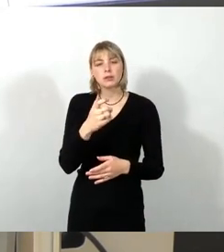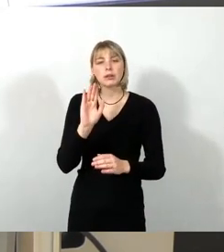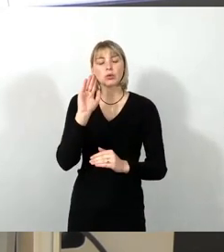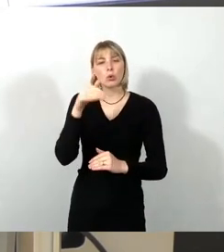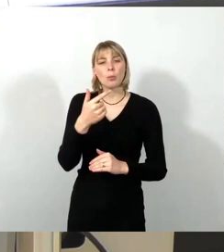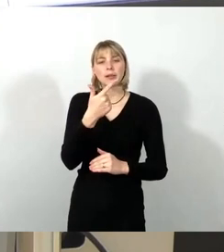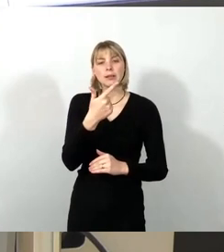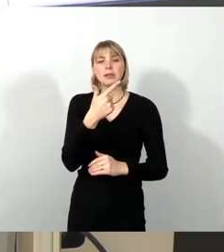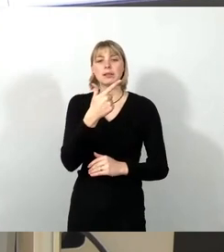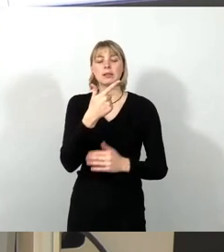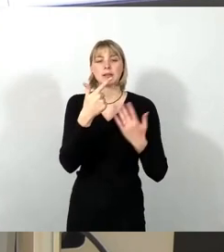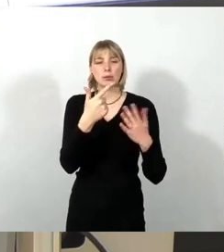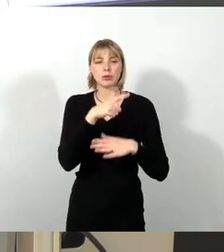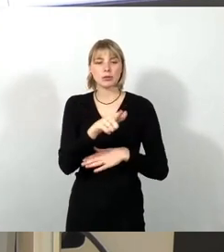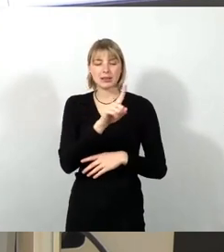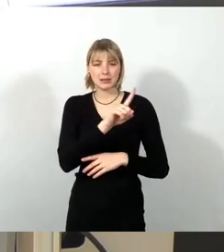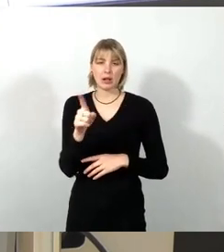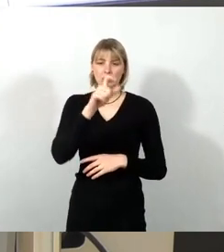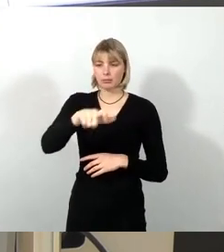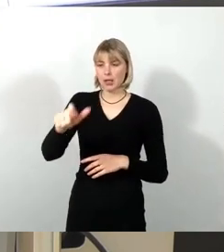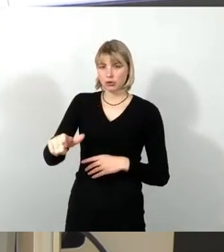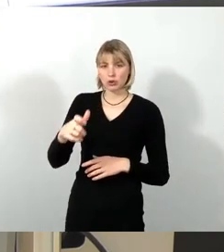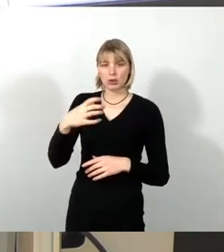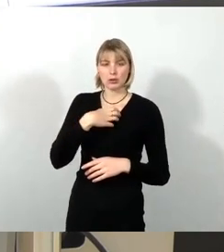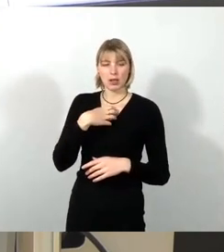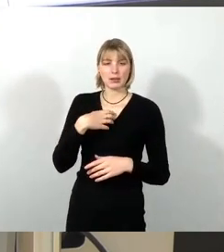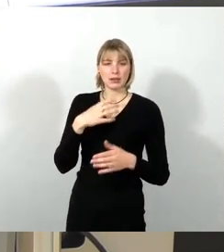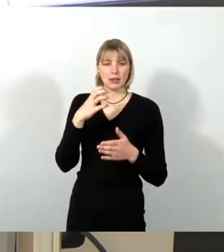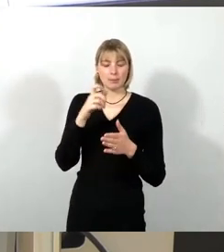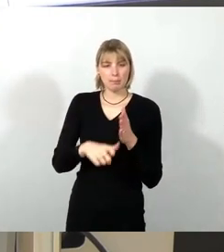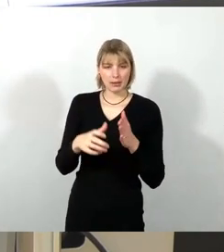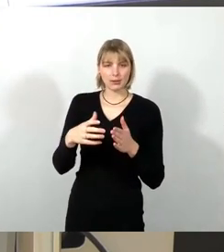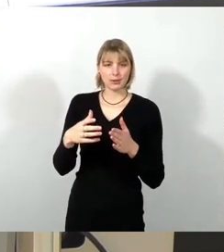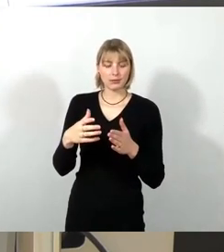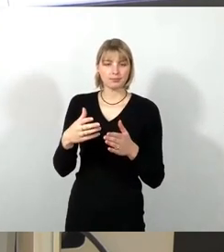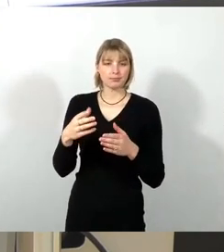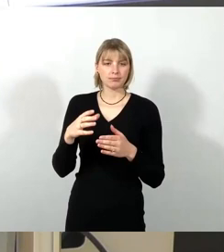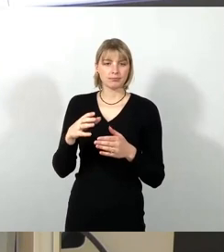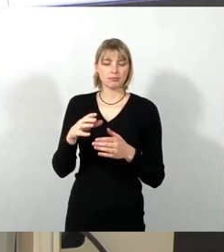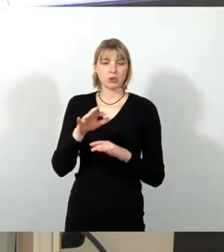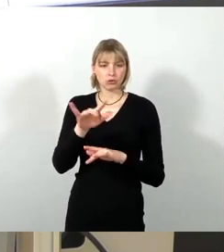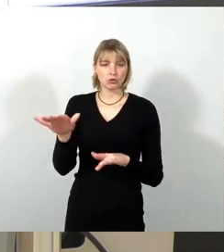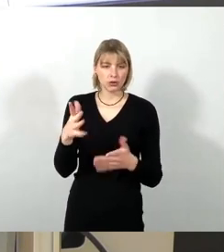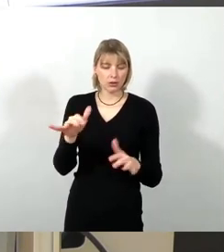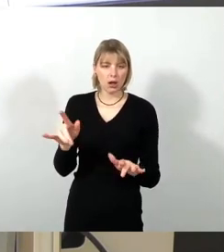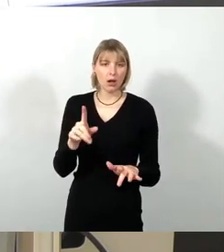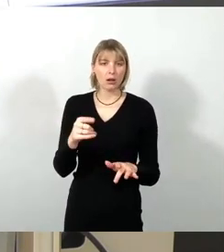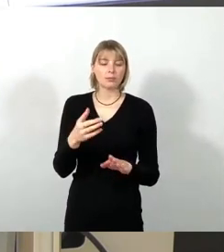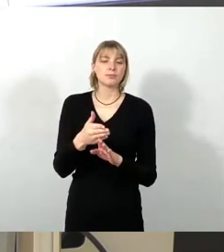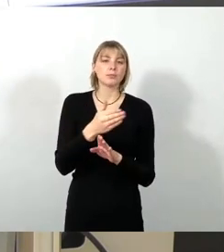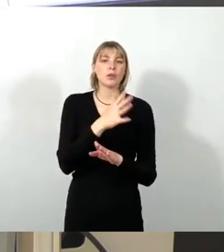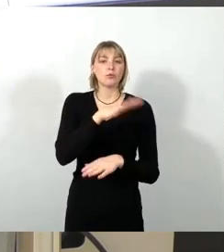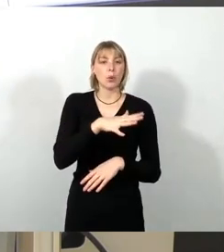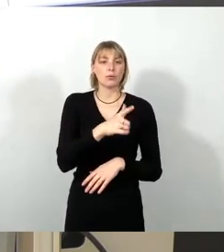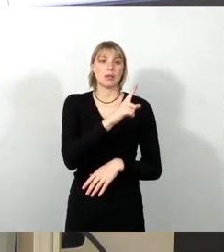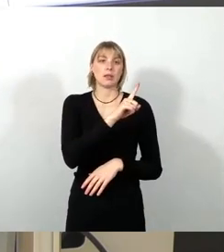Dresdenpass und von diesen, das man so als Vergleich, nutzten 15.000 das Sozialticket. In Dresden aber